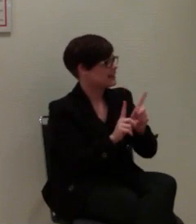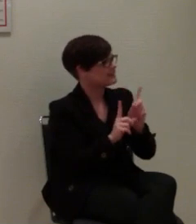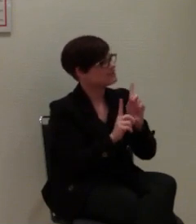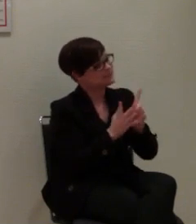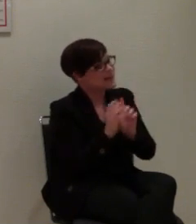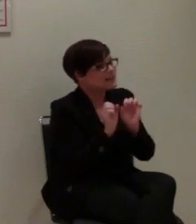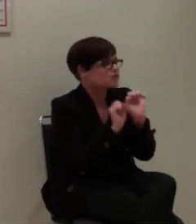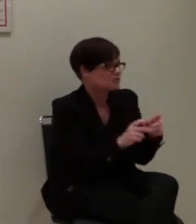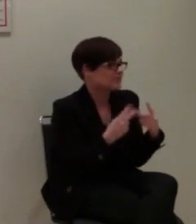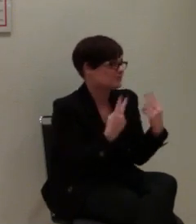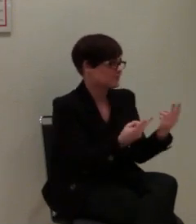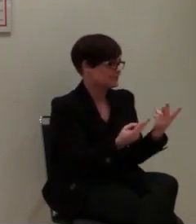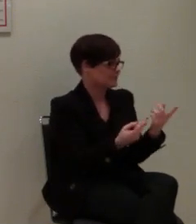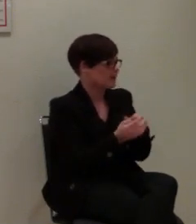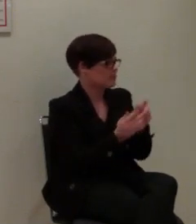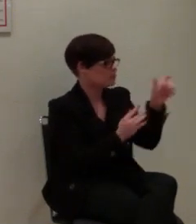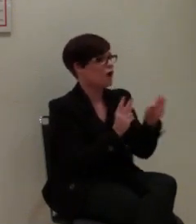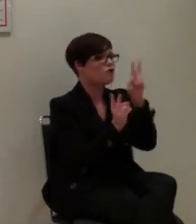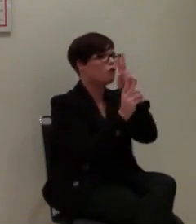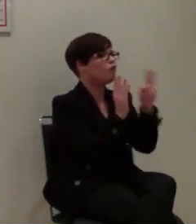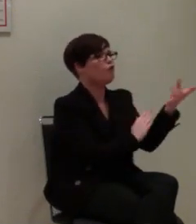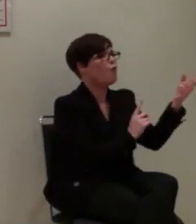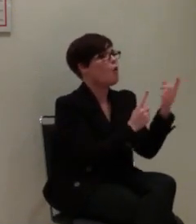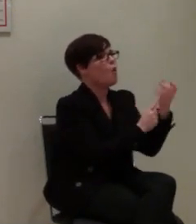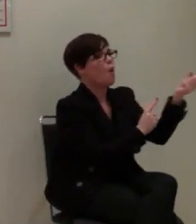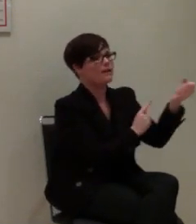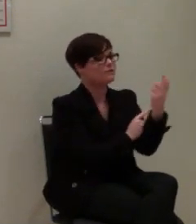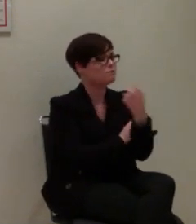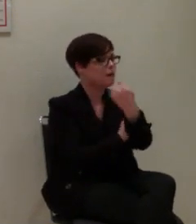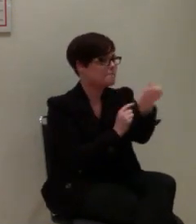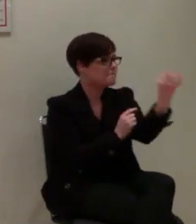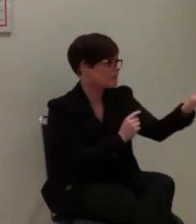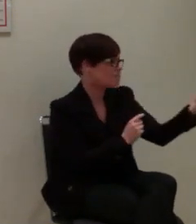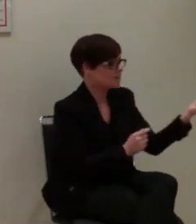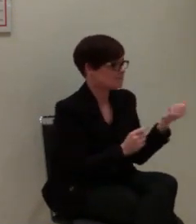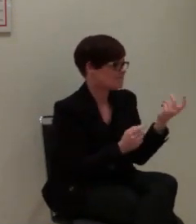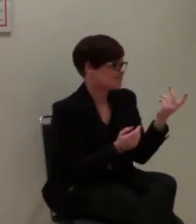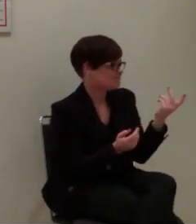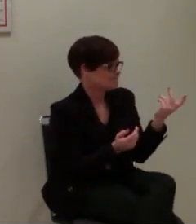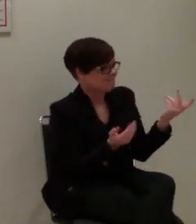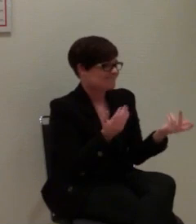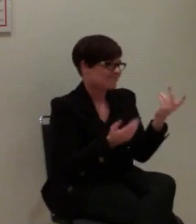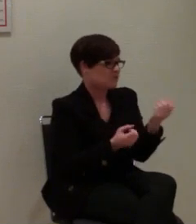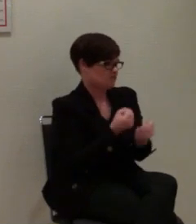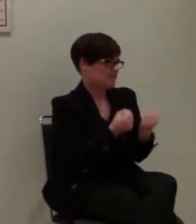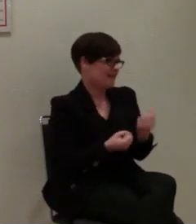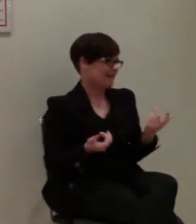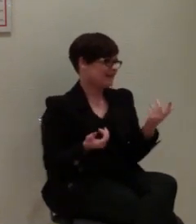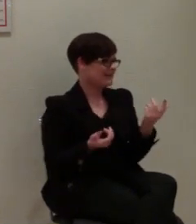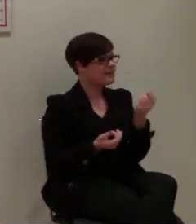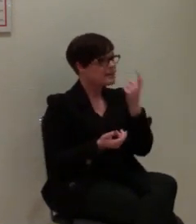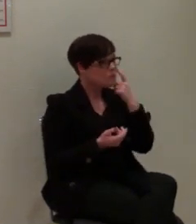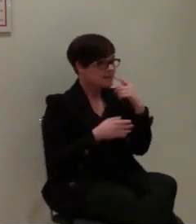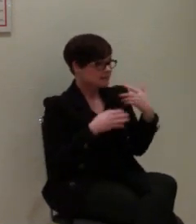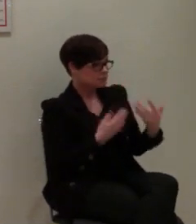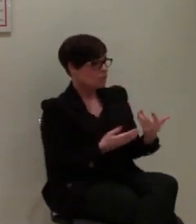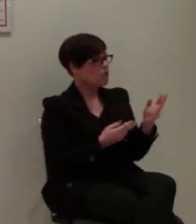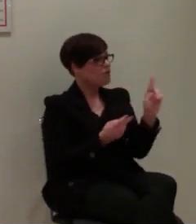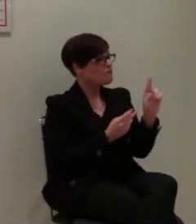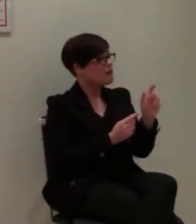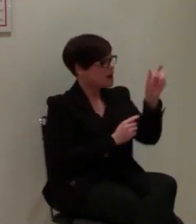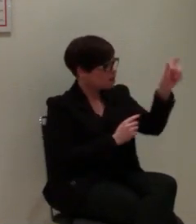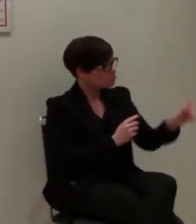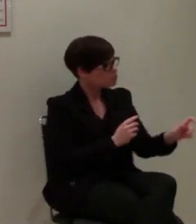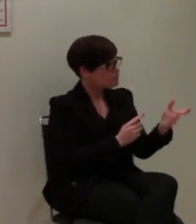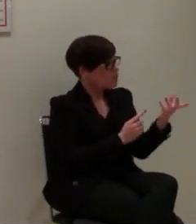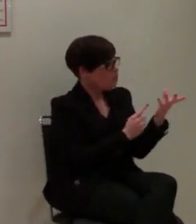Es wird in dem Fall so realisiert, wie es generell bei der Ortung auf unserer Plattform realisiert wird, dass derjenige, der da geortet wurde,